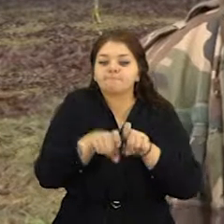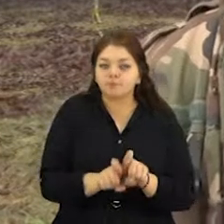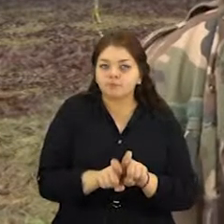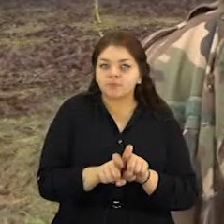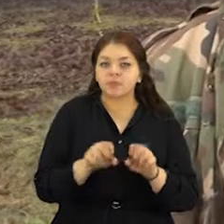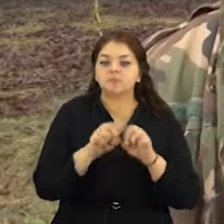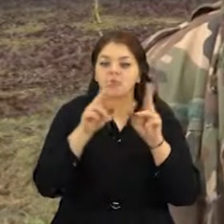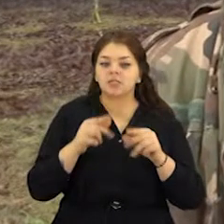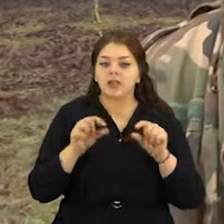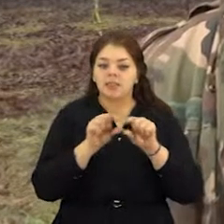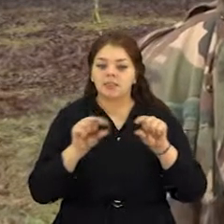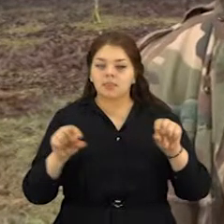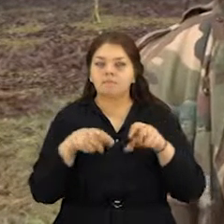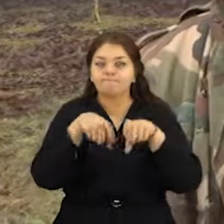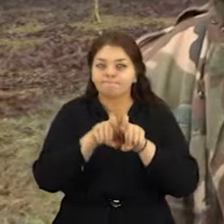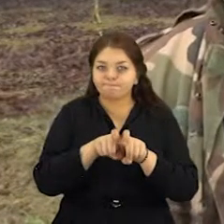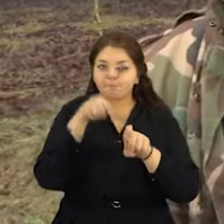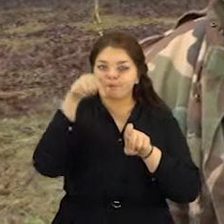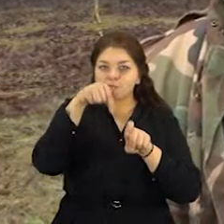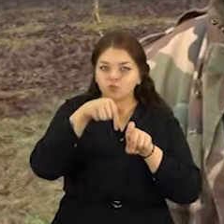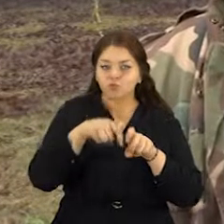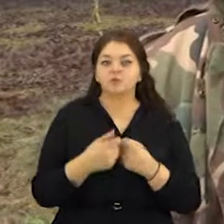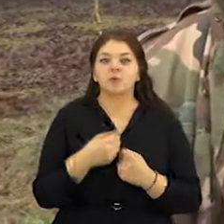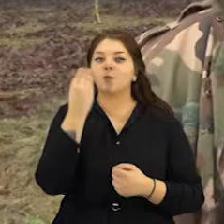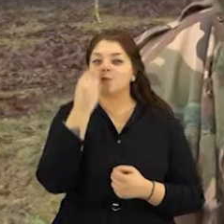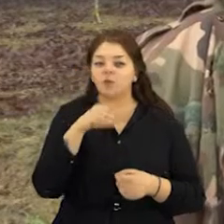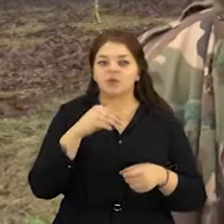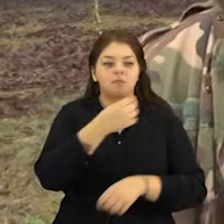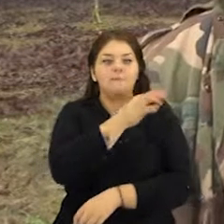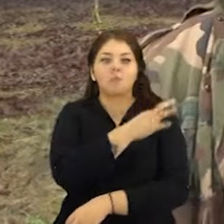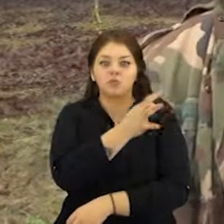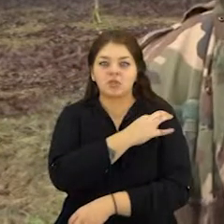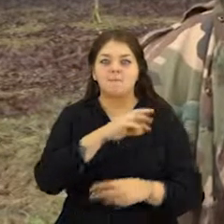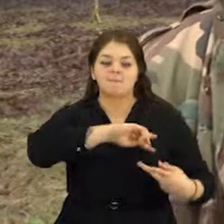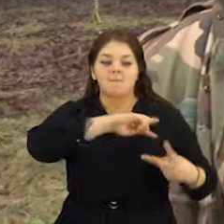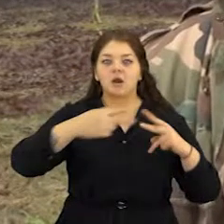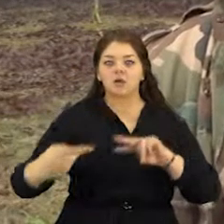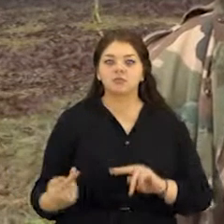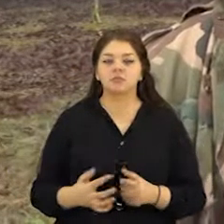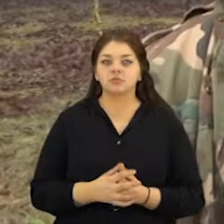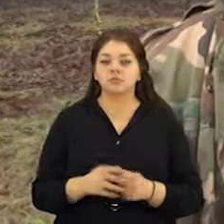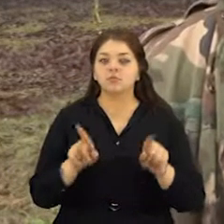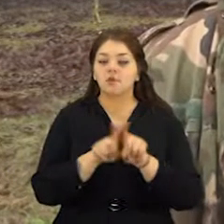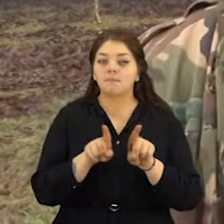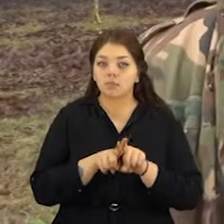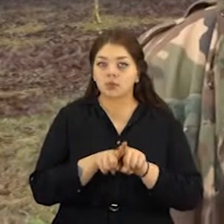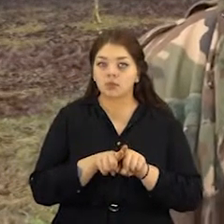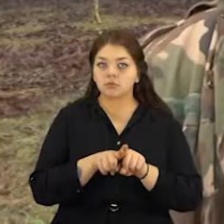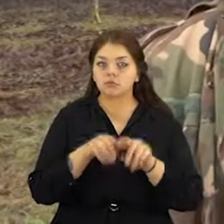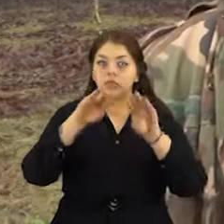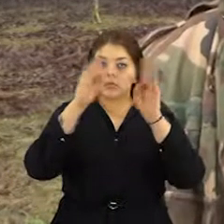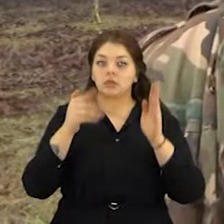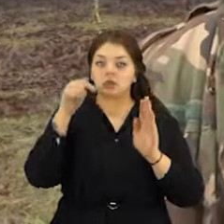specialiai padarytos laktelės tą inkilę ir jos puikiai tenai įsišerė. Tai yra pakeičia plunksnas. Taip pat jos tos inkiluose gali